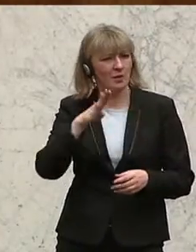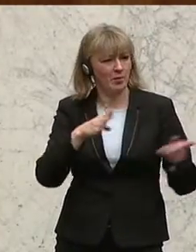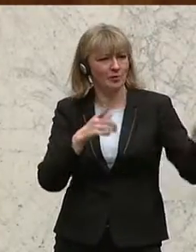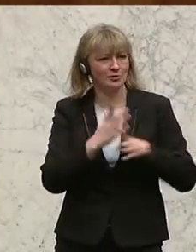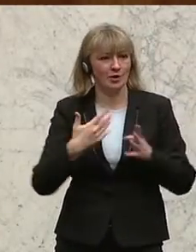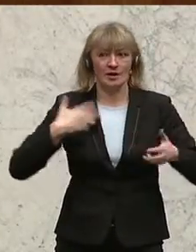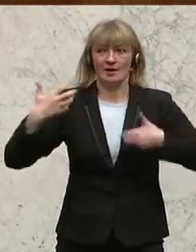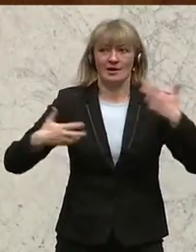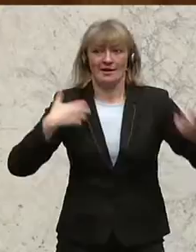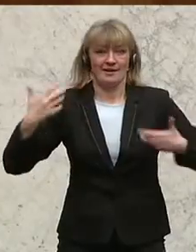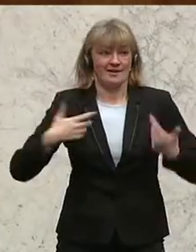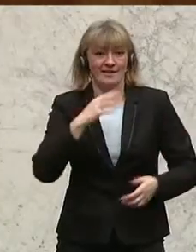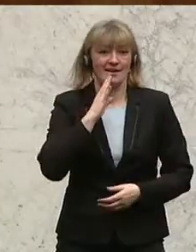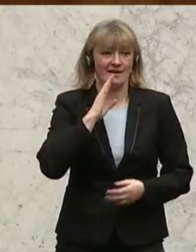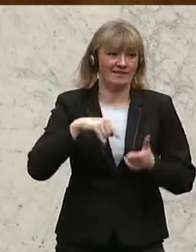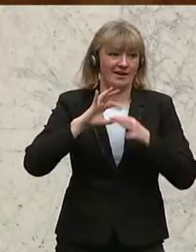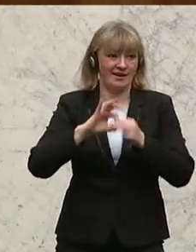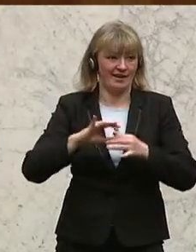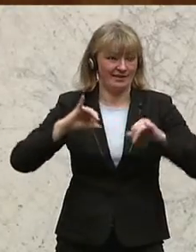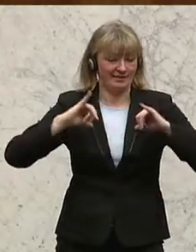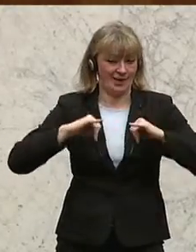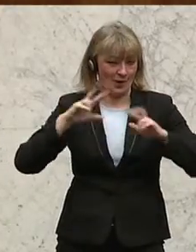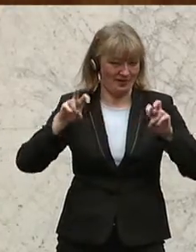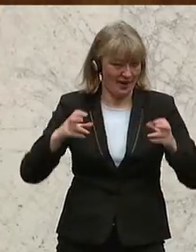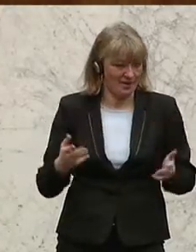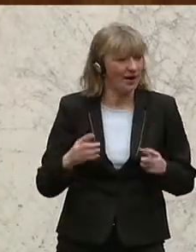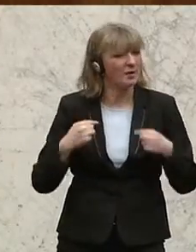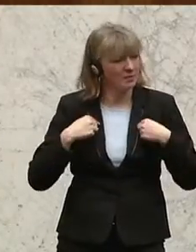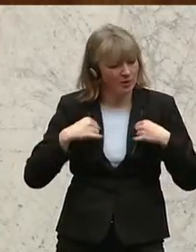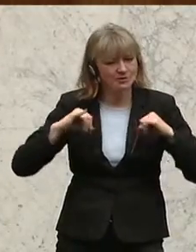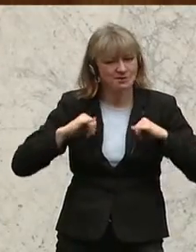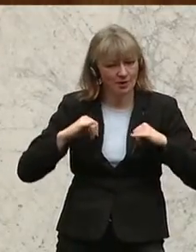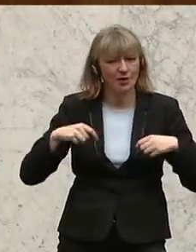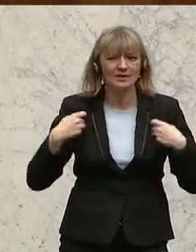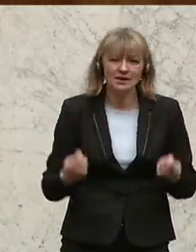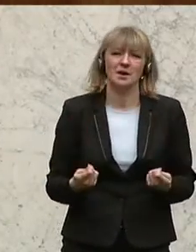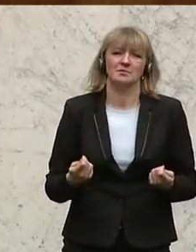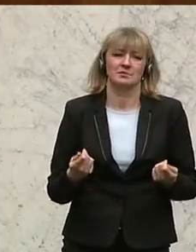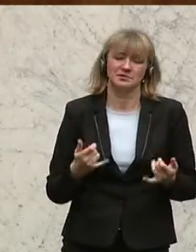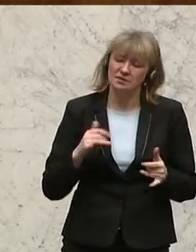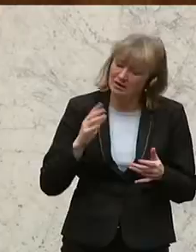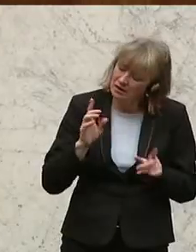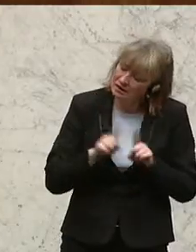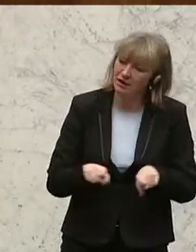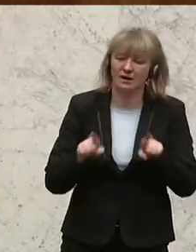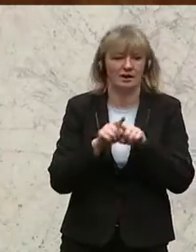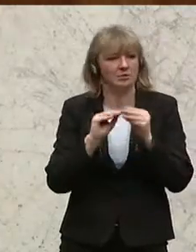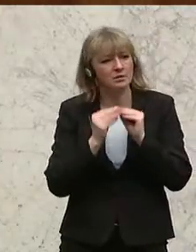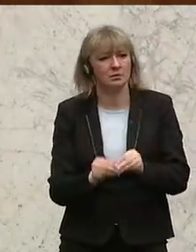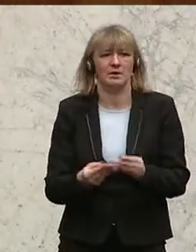auch ganz emotional geworden, wie sie über Tirol erzählt hat, bei uns in Tirol gibt es einfach immer wieder große Schwierigkeiten